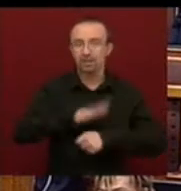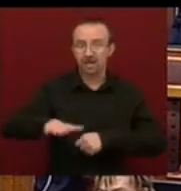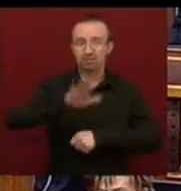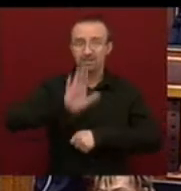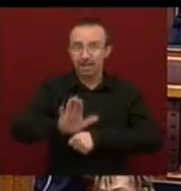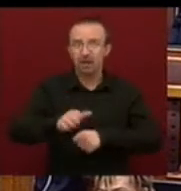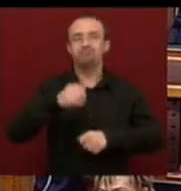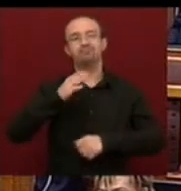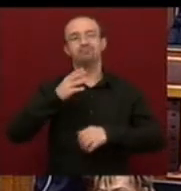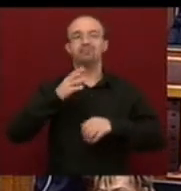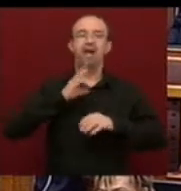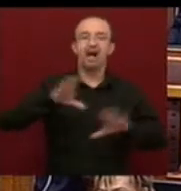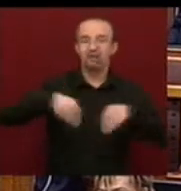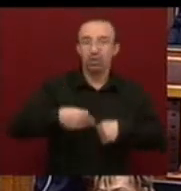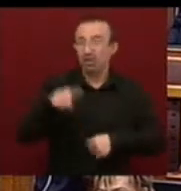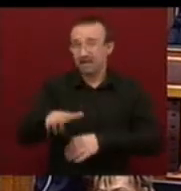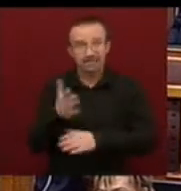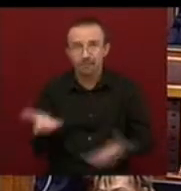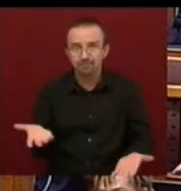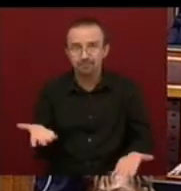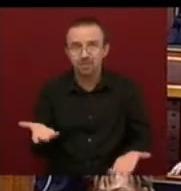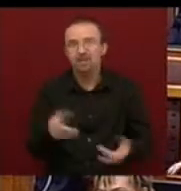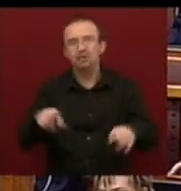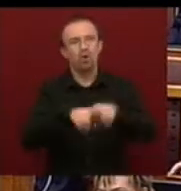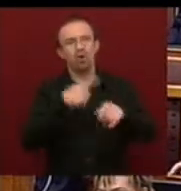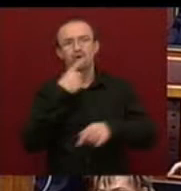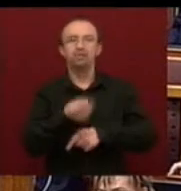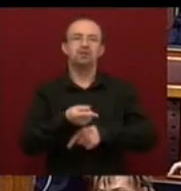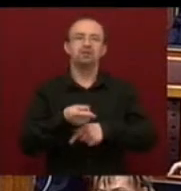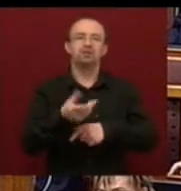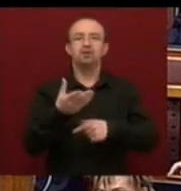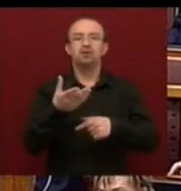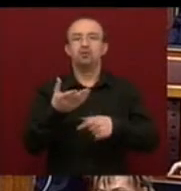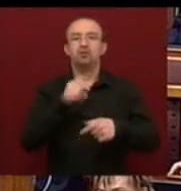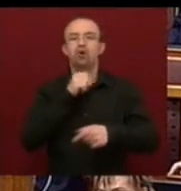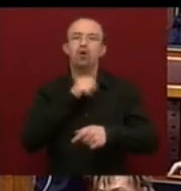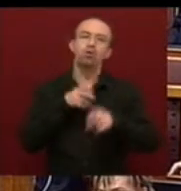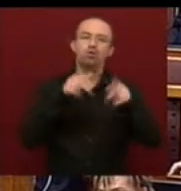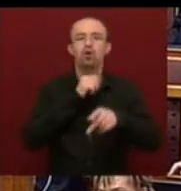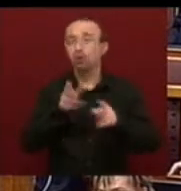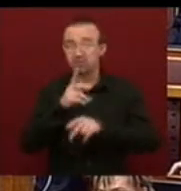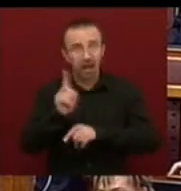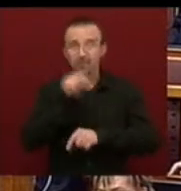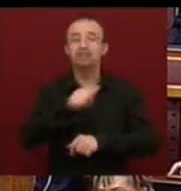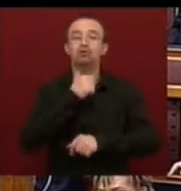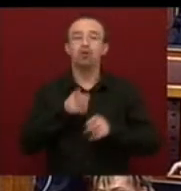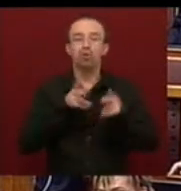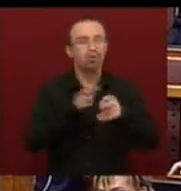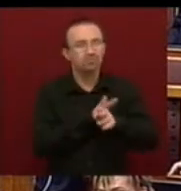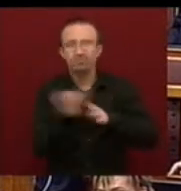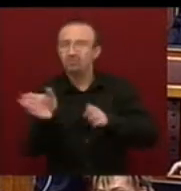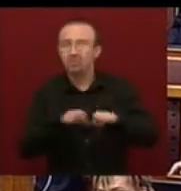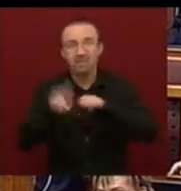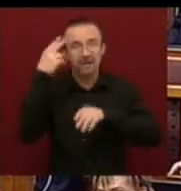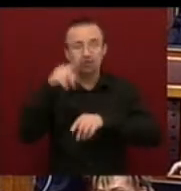számára elviselető, mert ez nem az. És nem azt mondtuk, amit szintén önök adnak a szánkba, hogy menjünk a Börög útra, hanem pont azt mondjuk, hogy erről a Börög útról térjünk le,